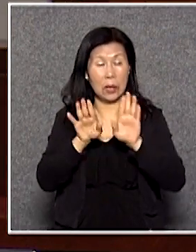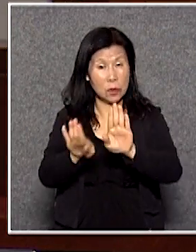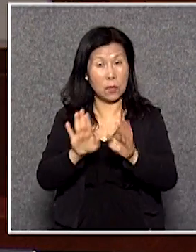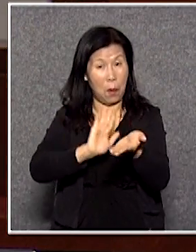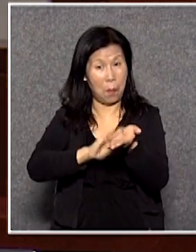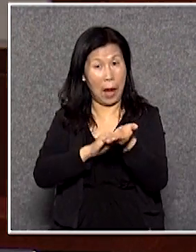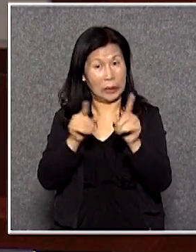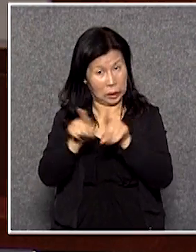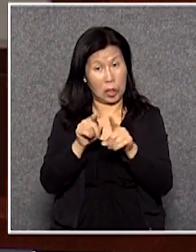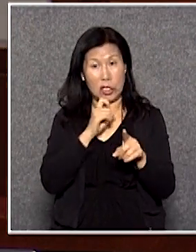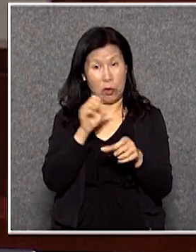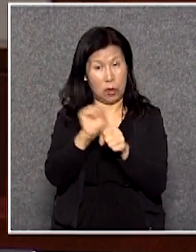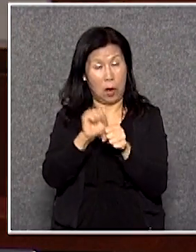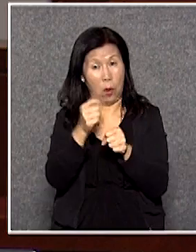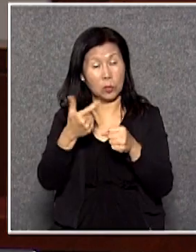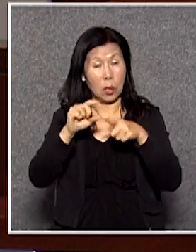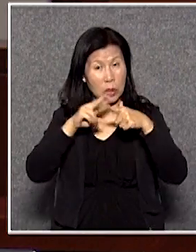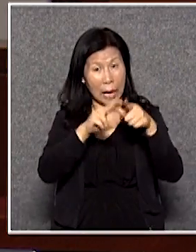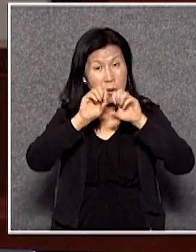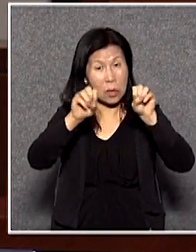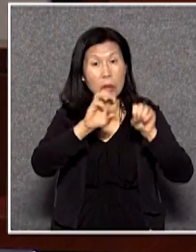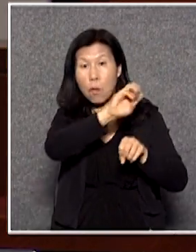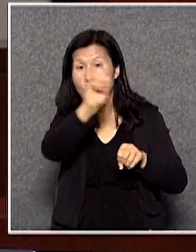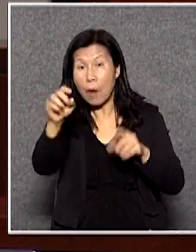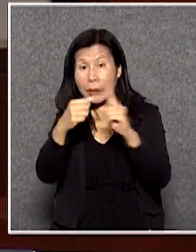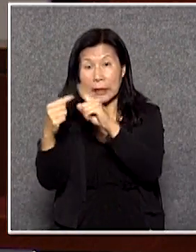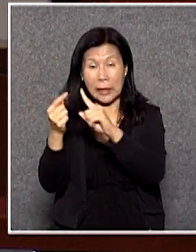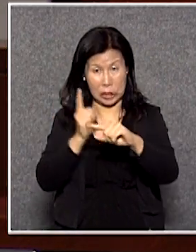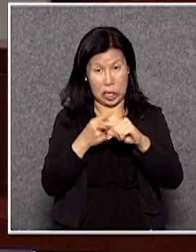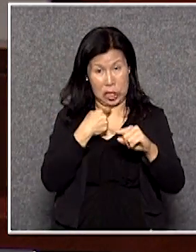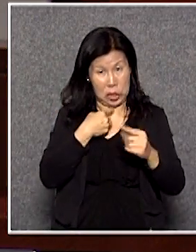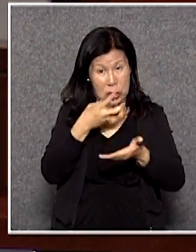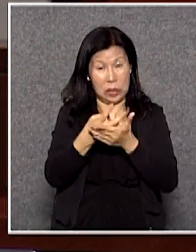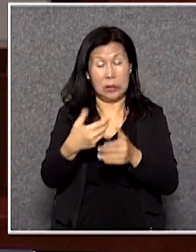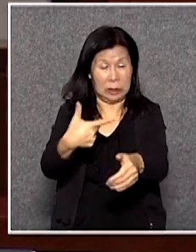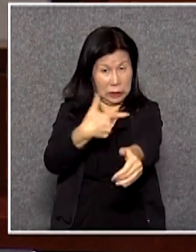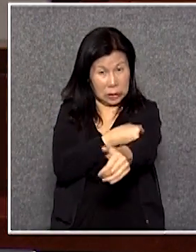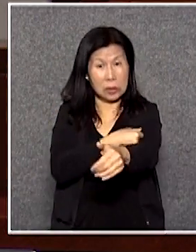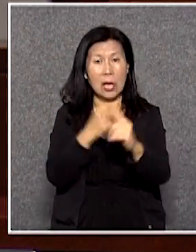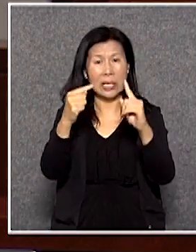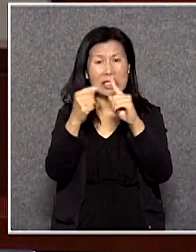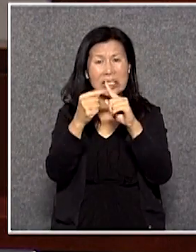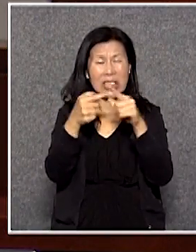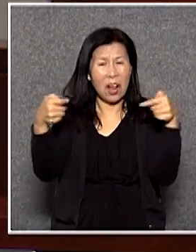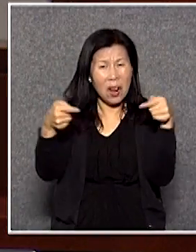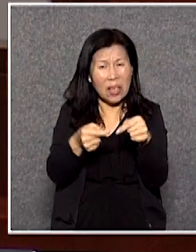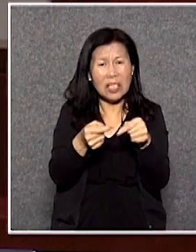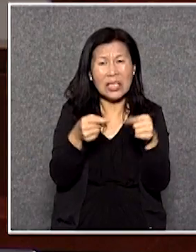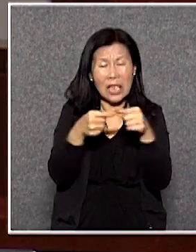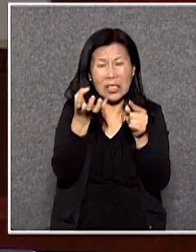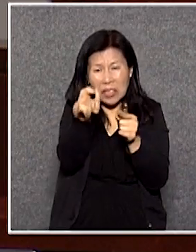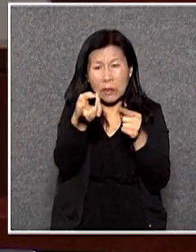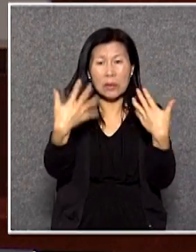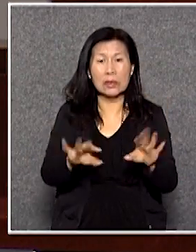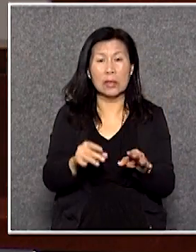裏都是那這些喂為何去接種疫苗的人數會這麼少對嗎